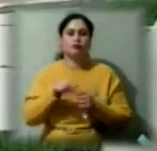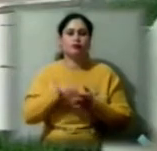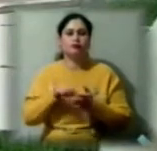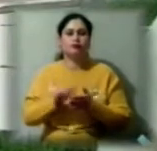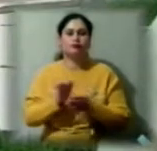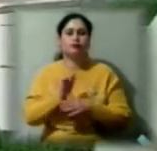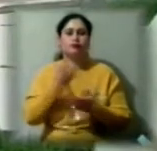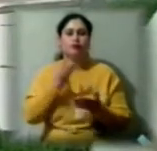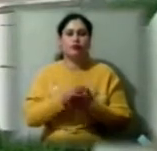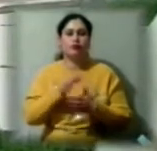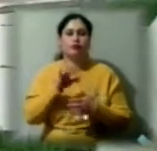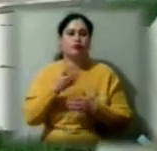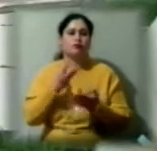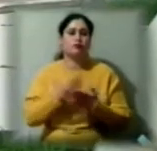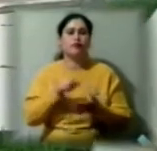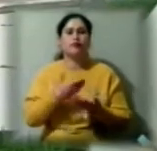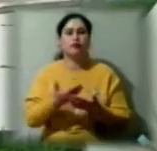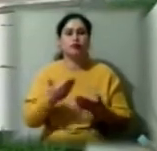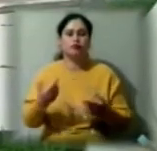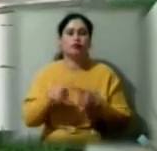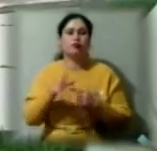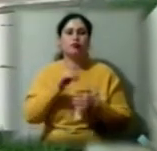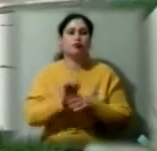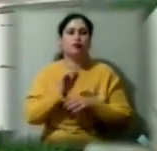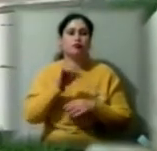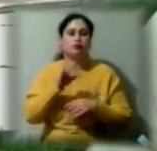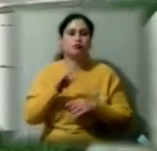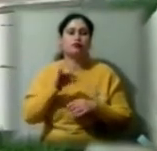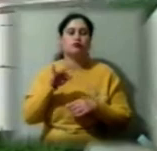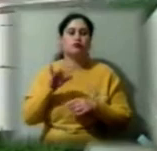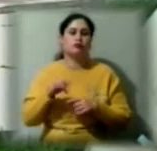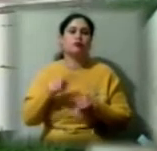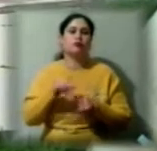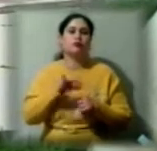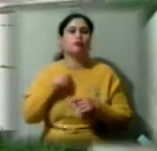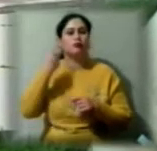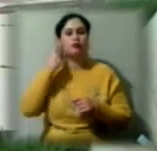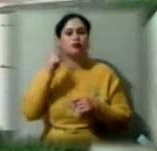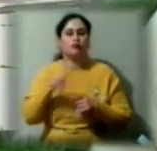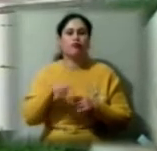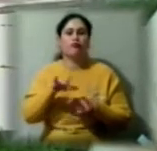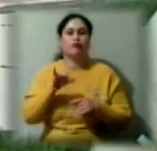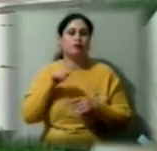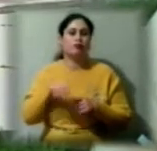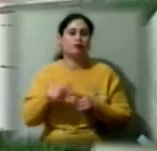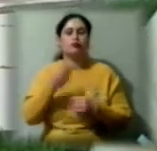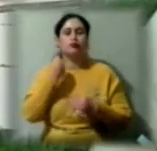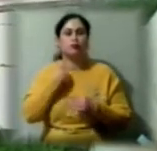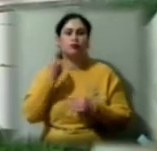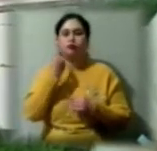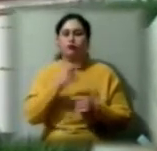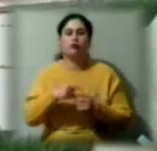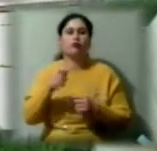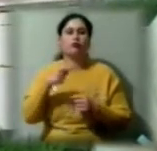відео, своїх виступів. Ми надсилаємо їх членам журі. Я вважаю, що в такому форматі набагато краще оцінювати, бо